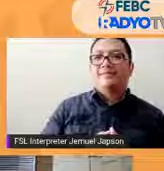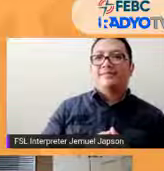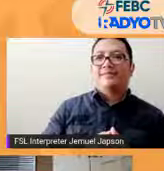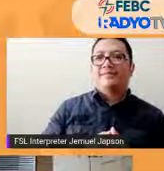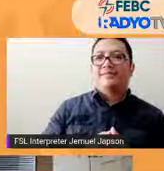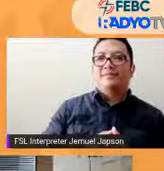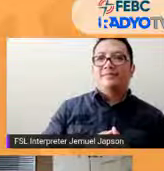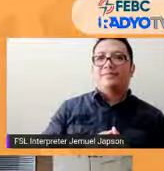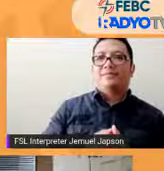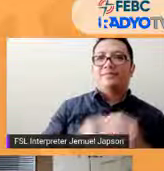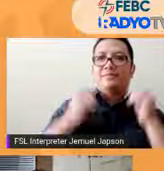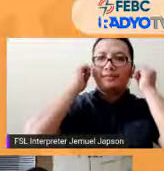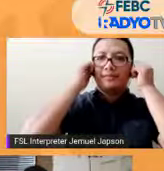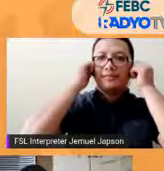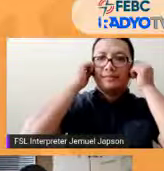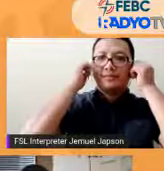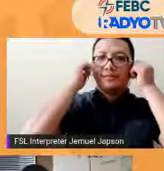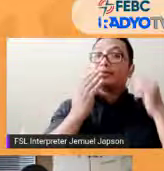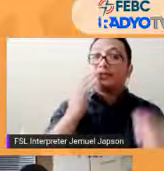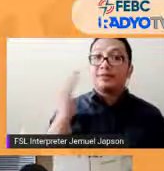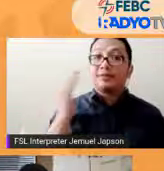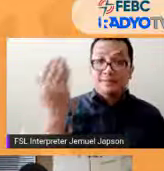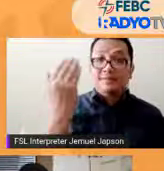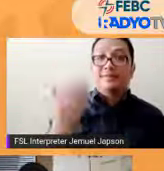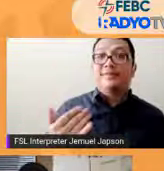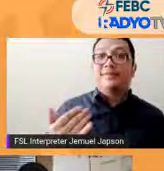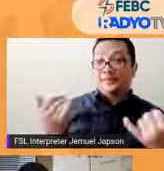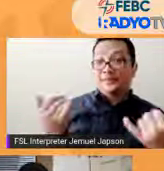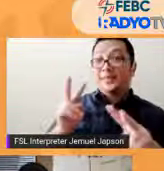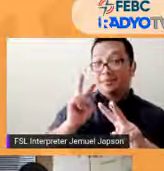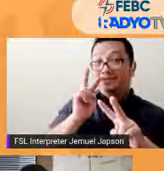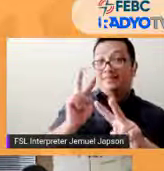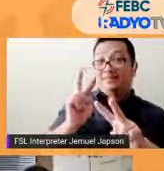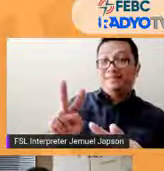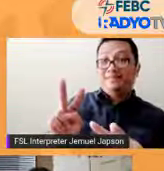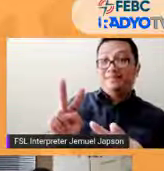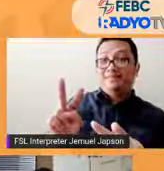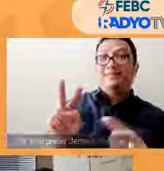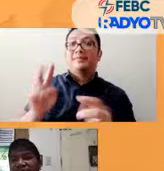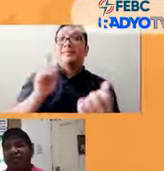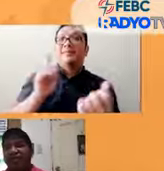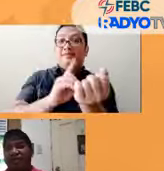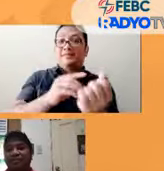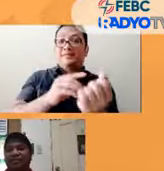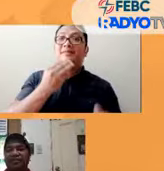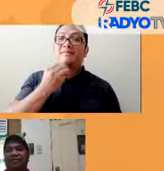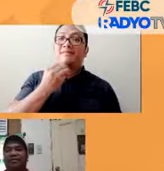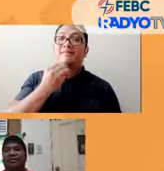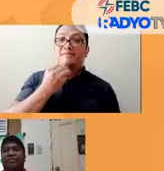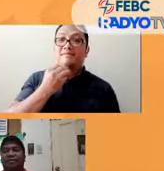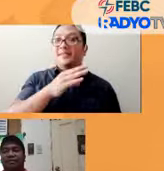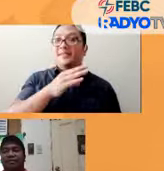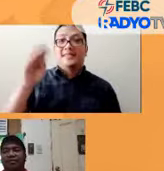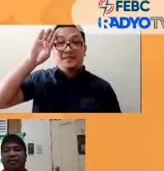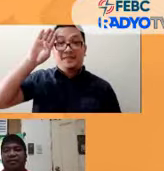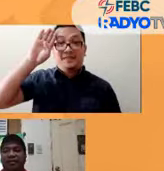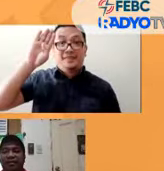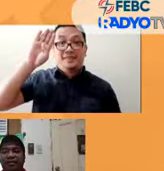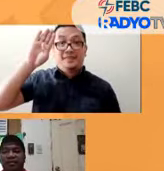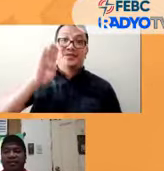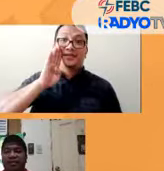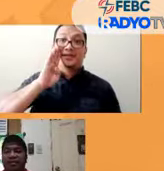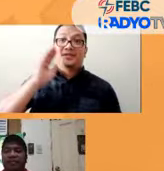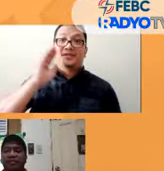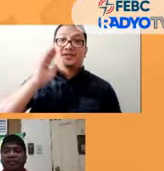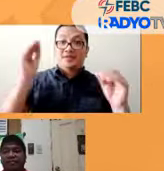Good morning. Ayan, nandyan na. Nakikita na natin si Ms. Mau. Good morning po, Doc Mau and Sir Benjo.